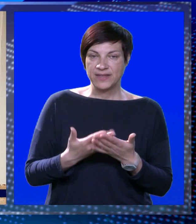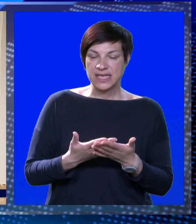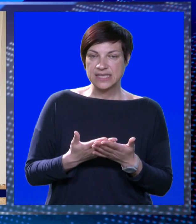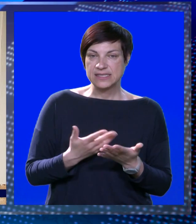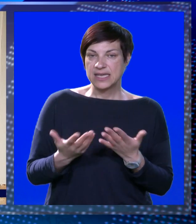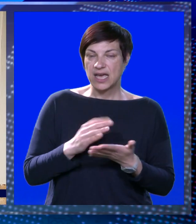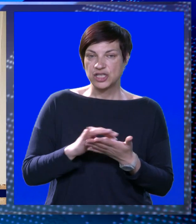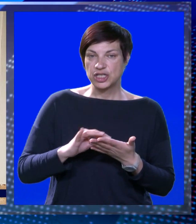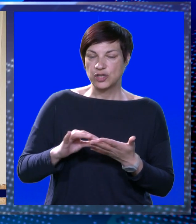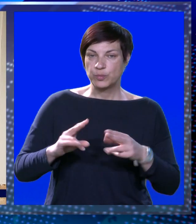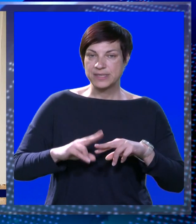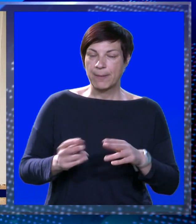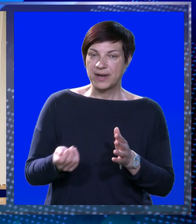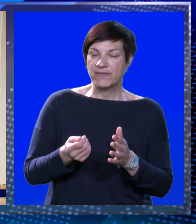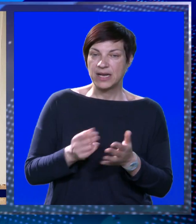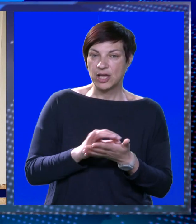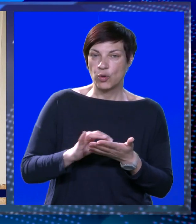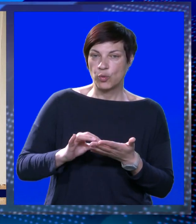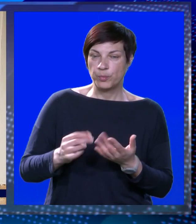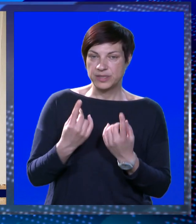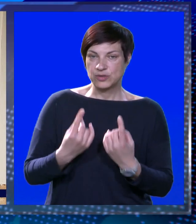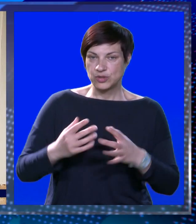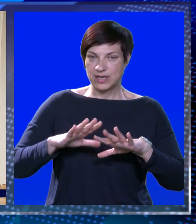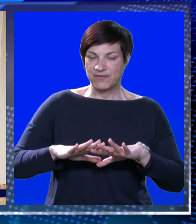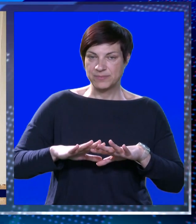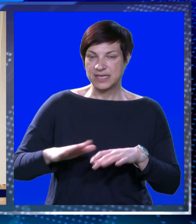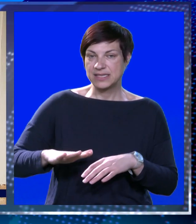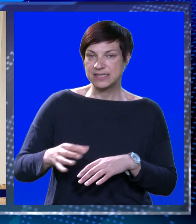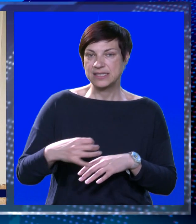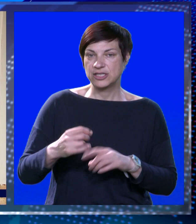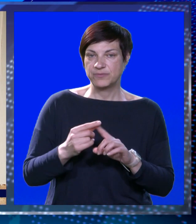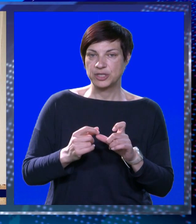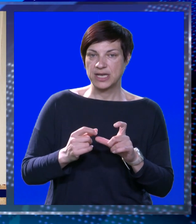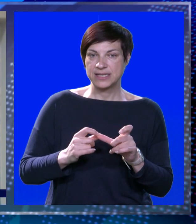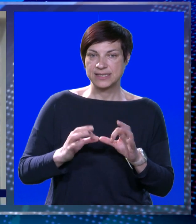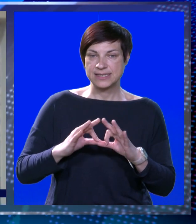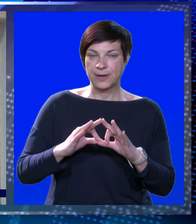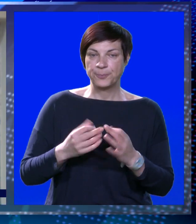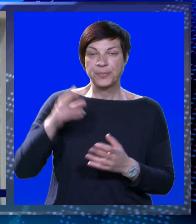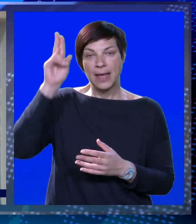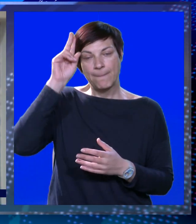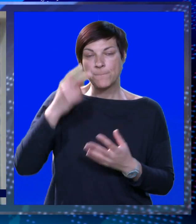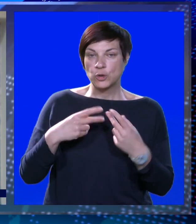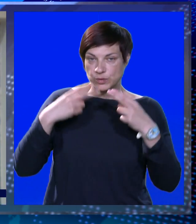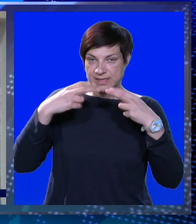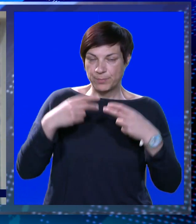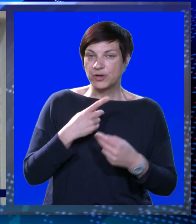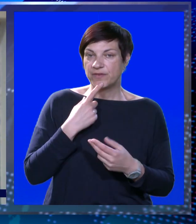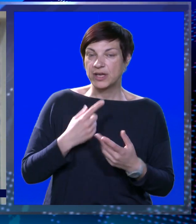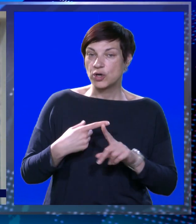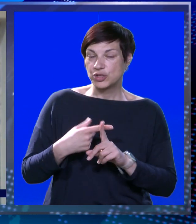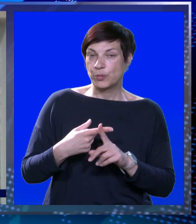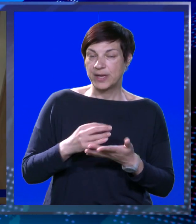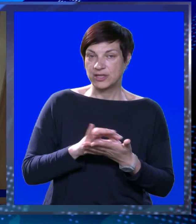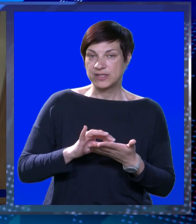i način i upisa pravilnih upisu stoji na web stranici Dječjeg Vrtića Pčevica. Mogu se provjeriti i